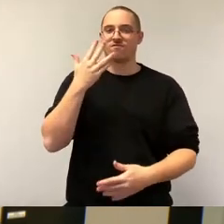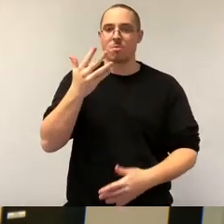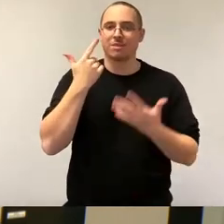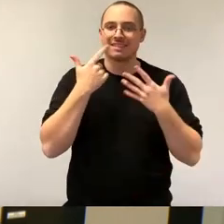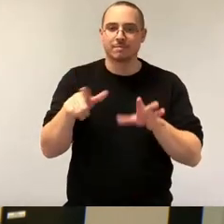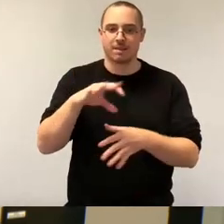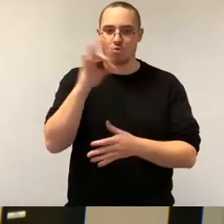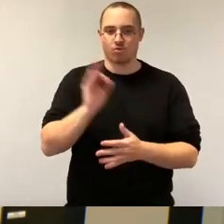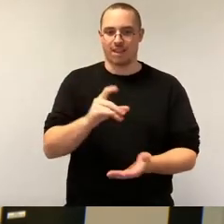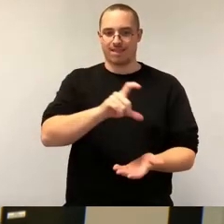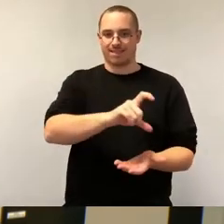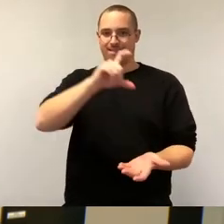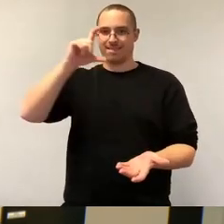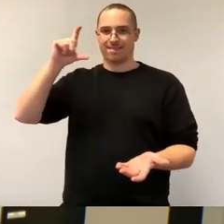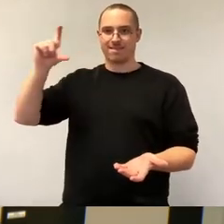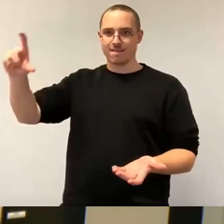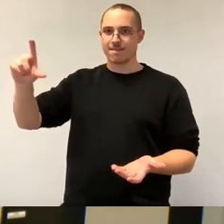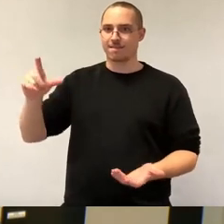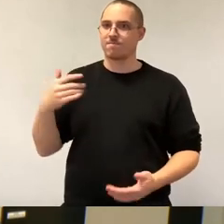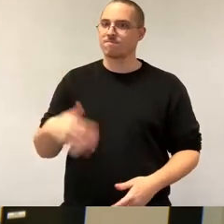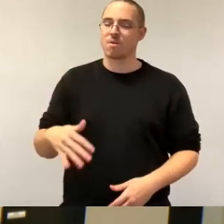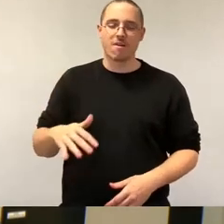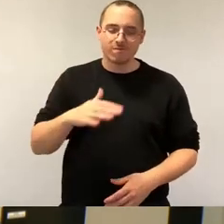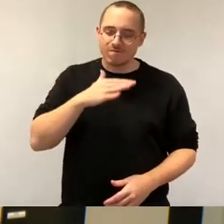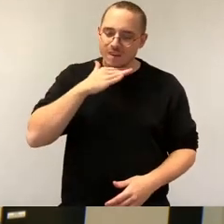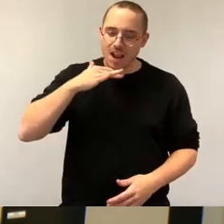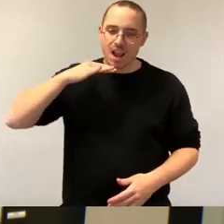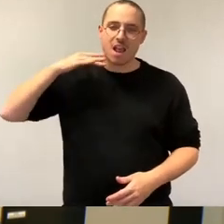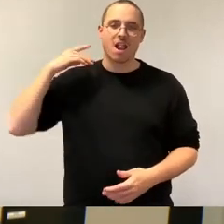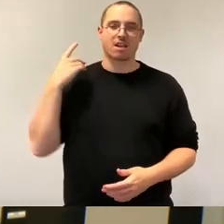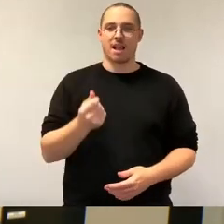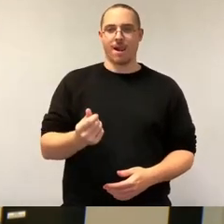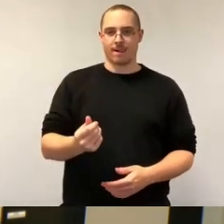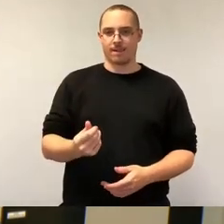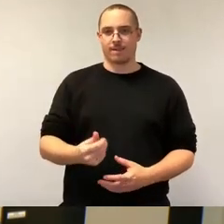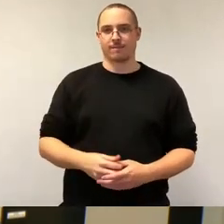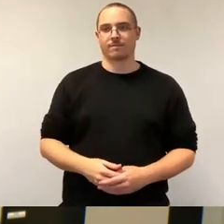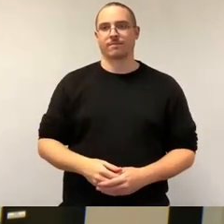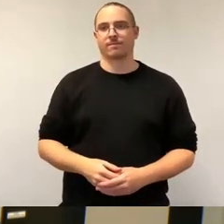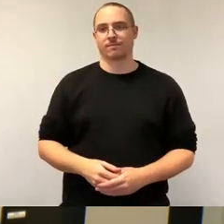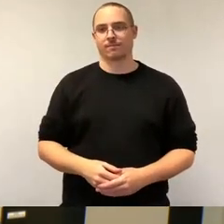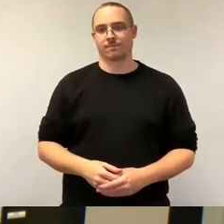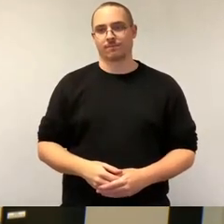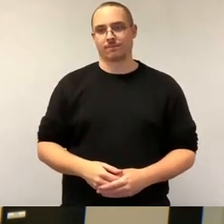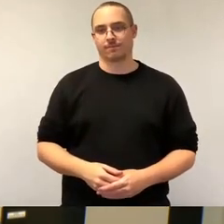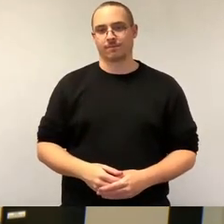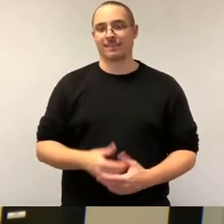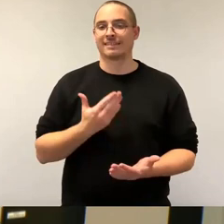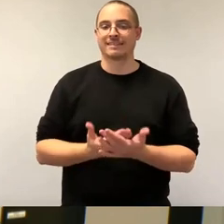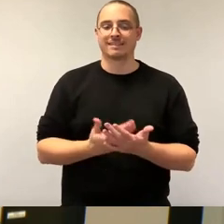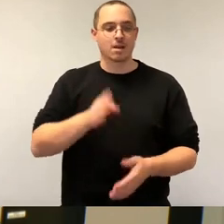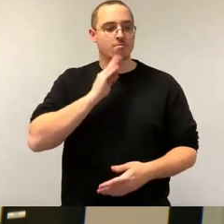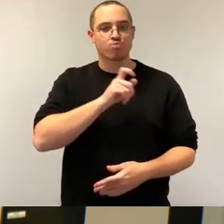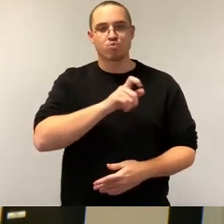Und dafür verlangt der Bürger, dafür muss man auch verlangen, dass nicht nur diese Firma davon